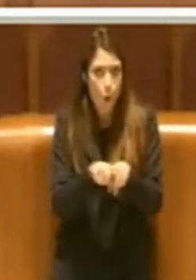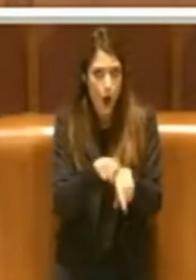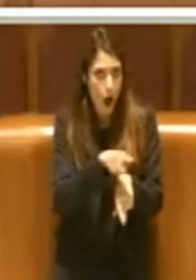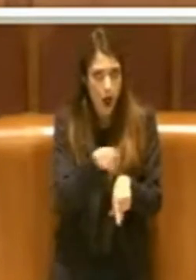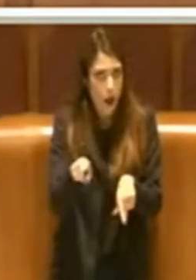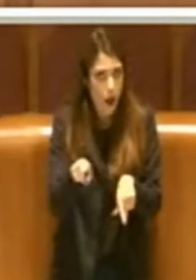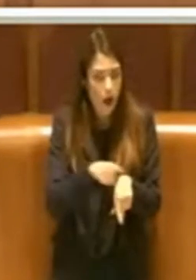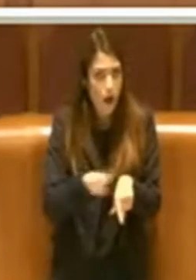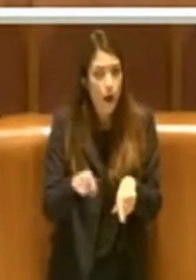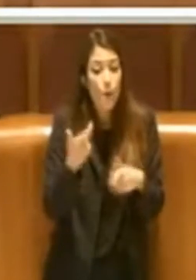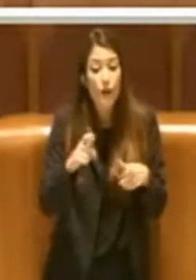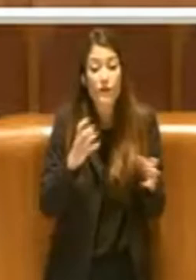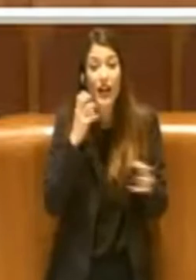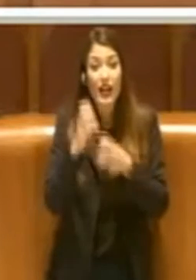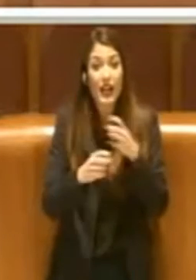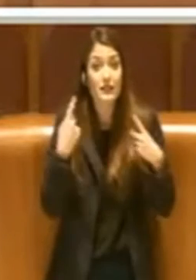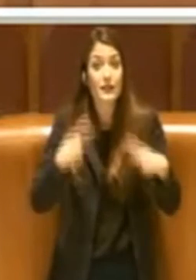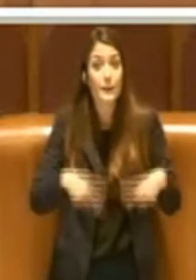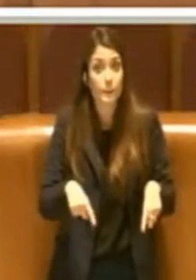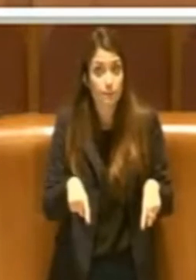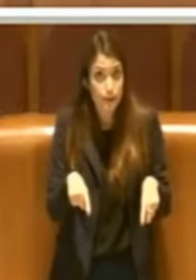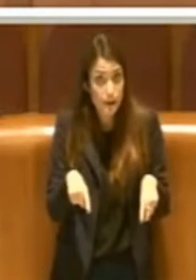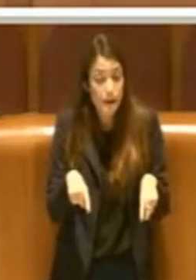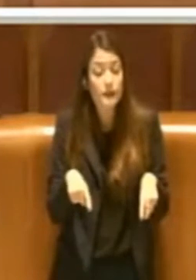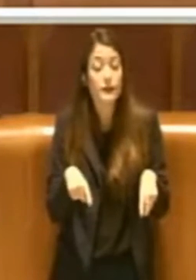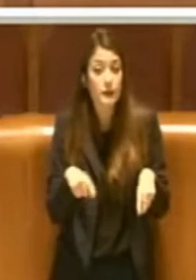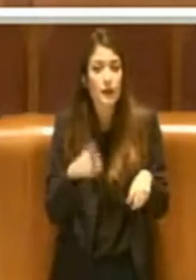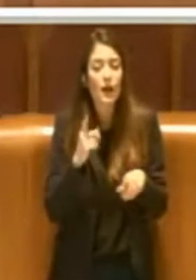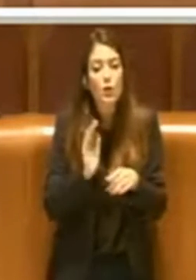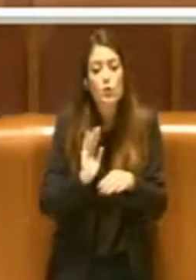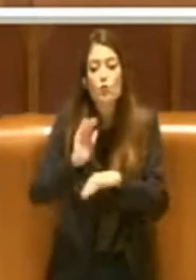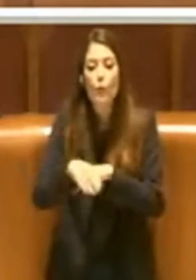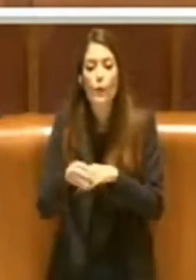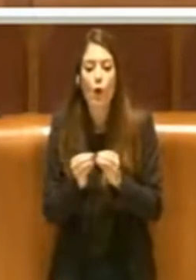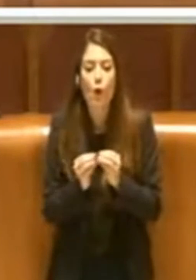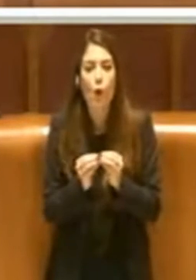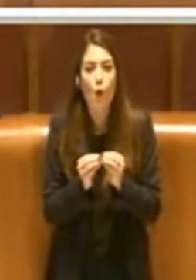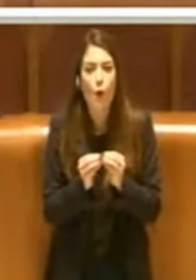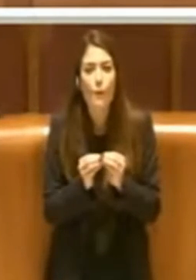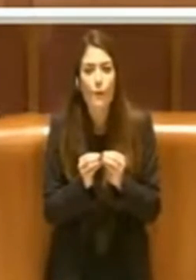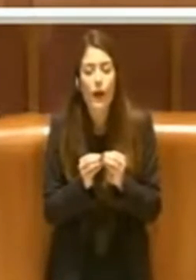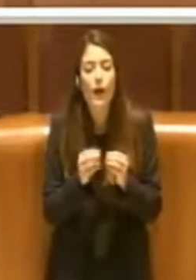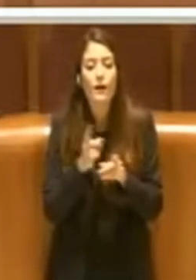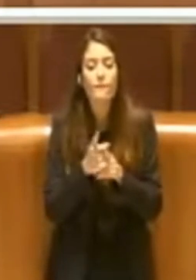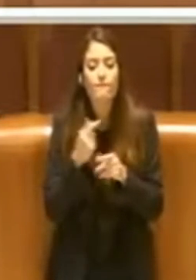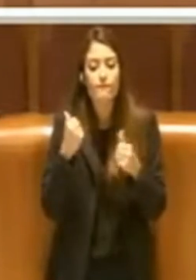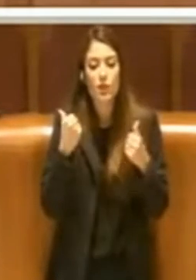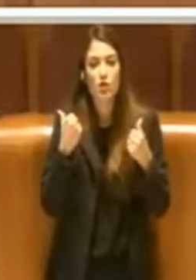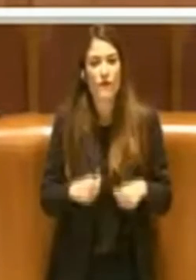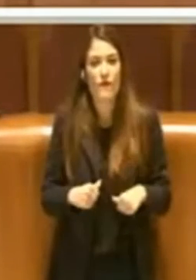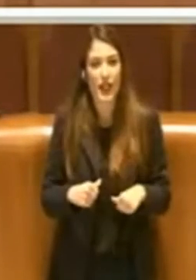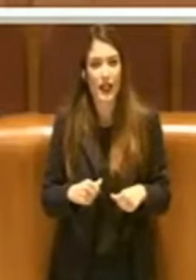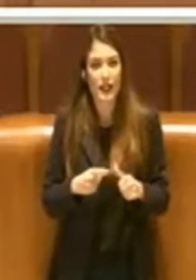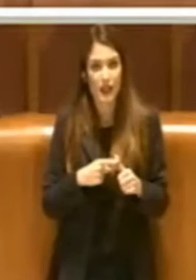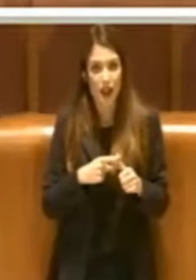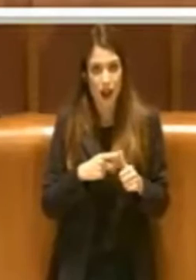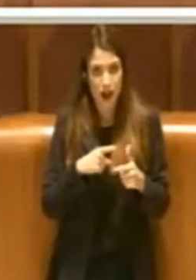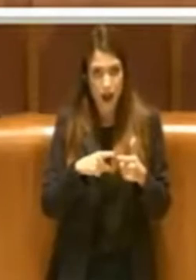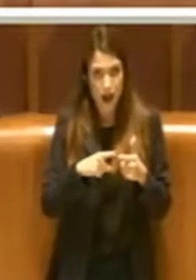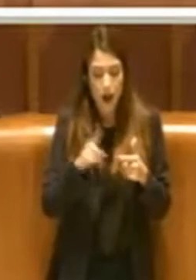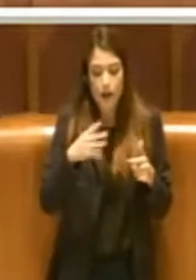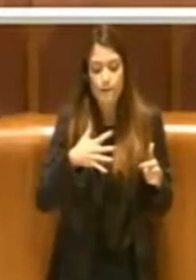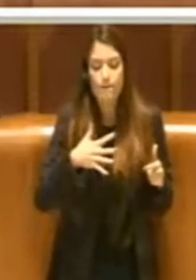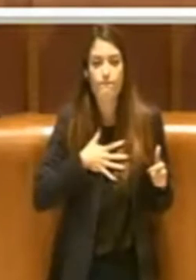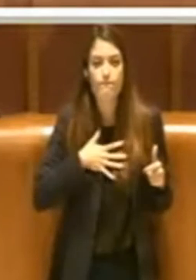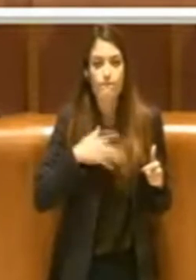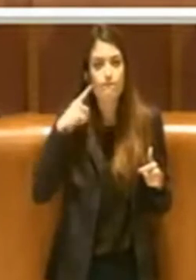questo tipo chiaramente si superano solamente con un alto senso civico, con un alto senso di appartenenza a